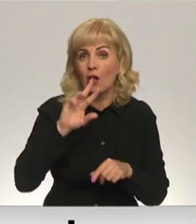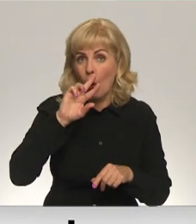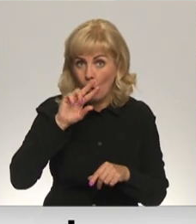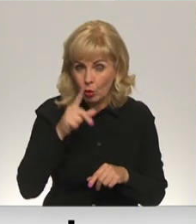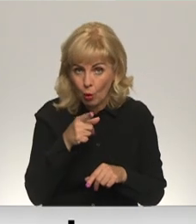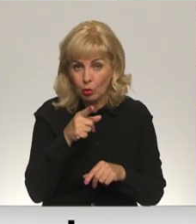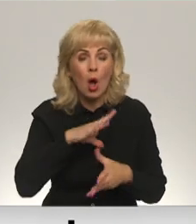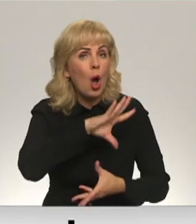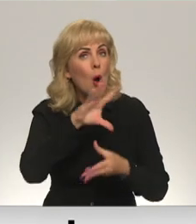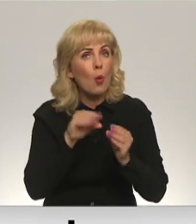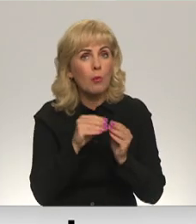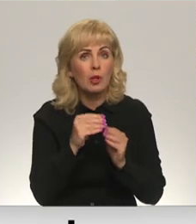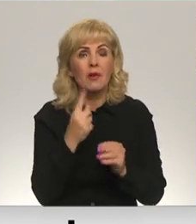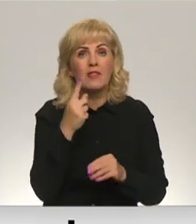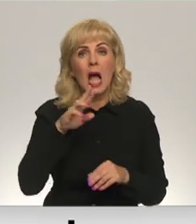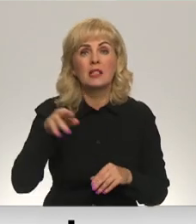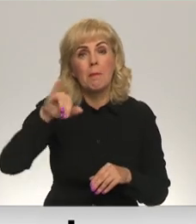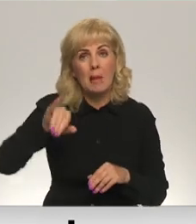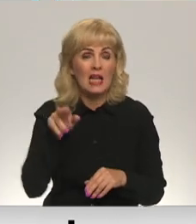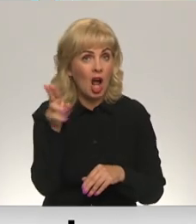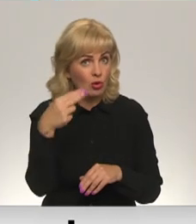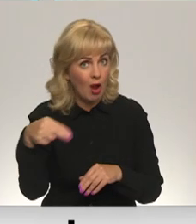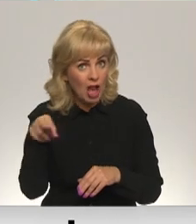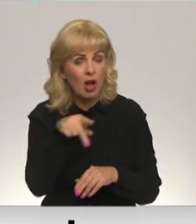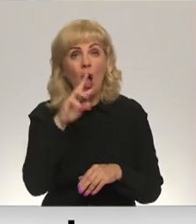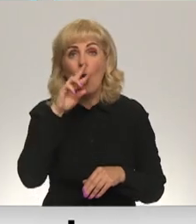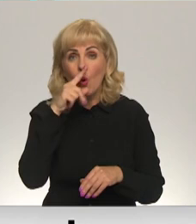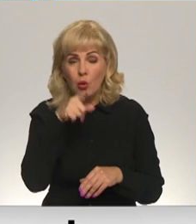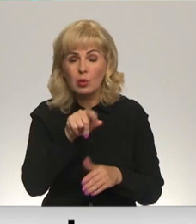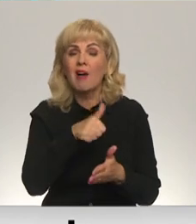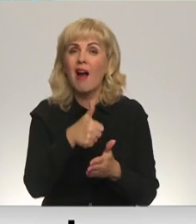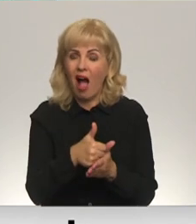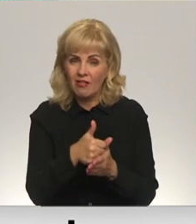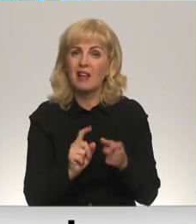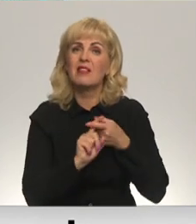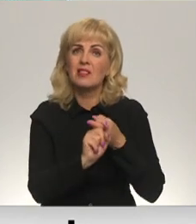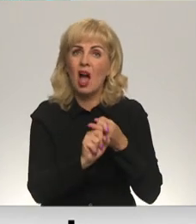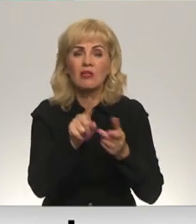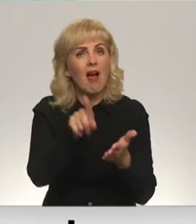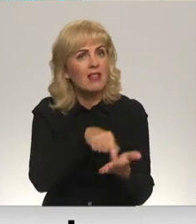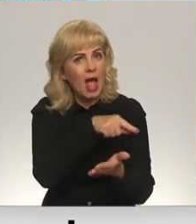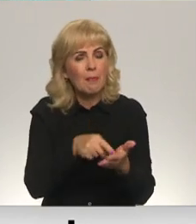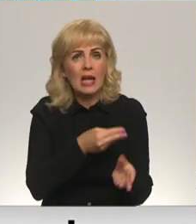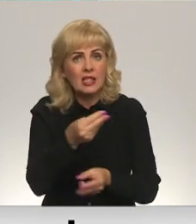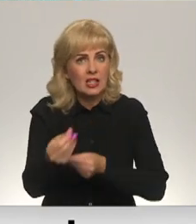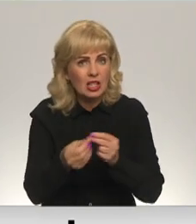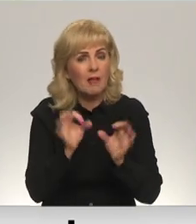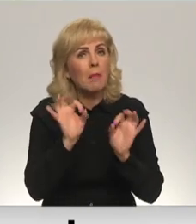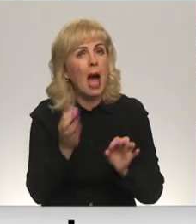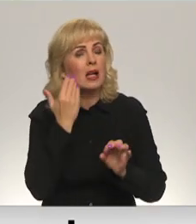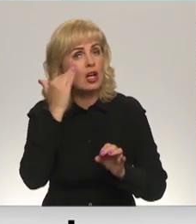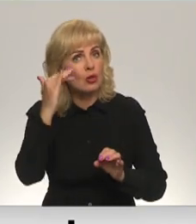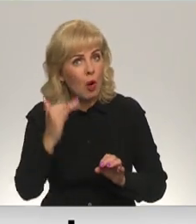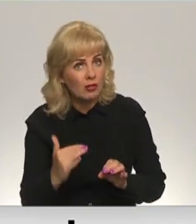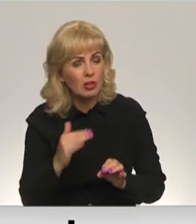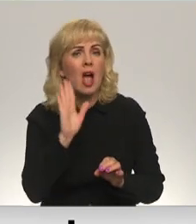par kopējo summu 1 miljards eiro. Šīs kļūdas gan galvenokārt saistīts ar nepareizu izdevumu klasifikāciju un tās ir